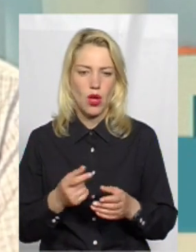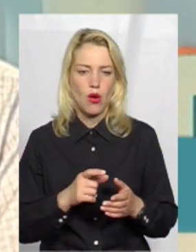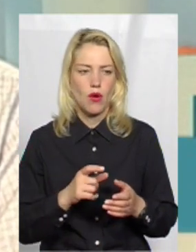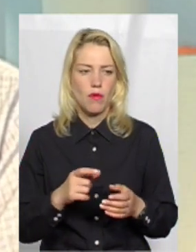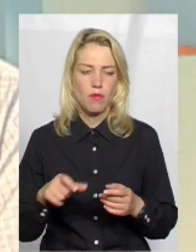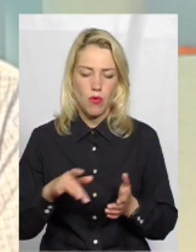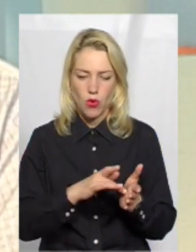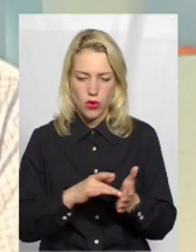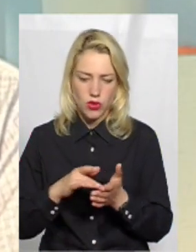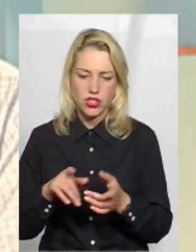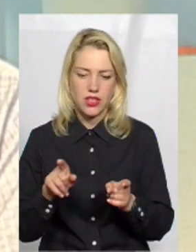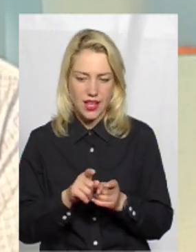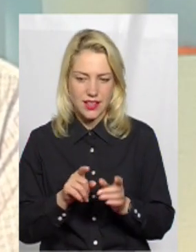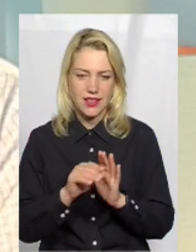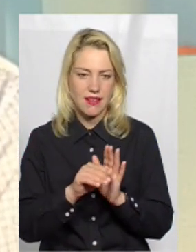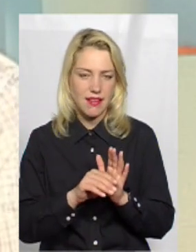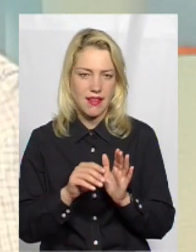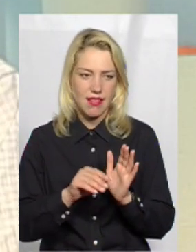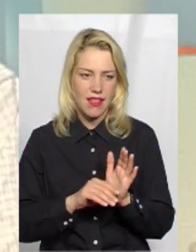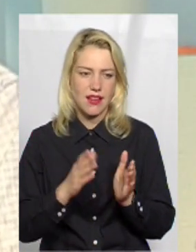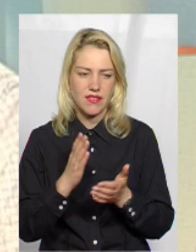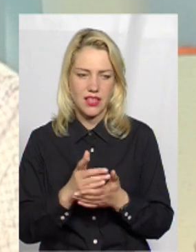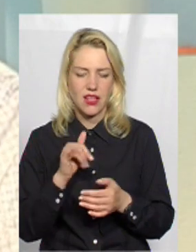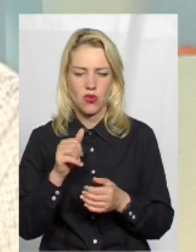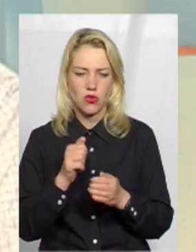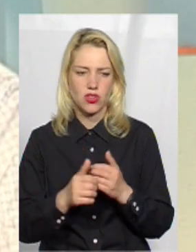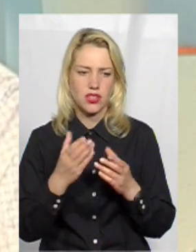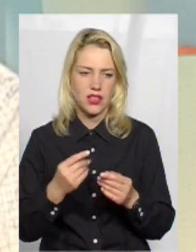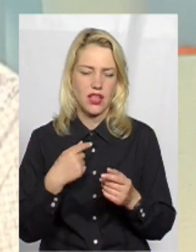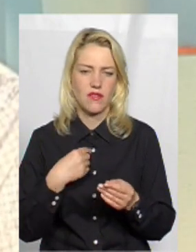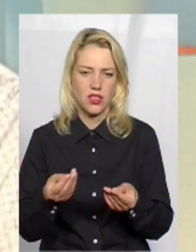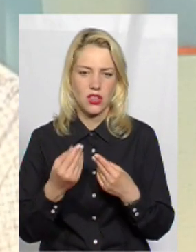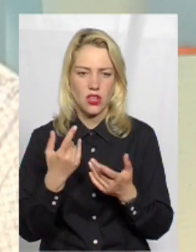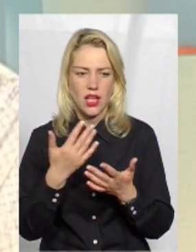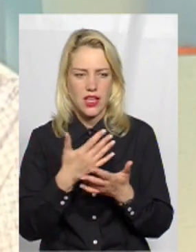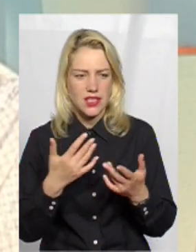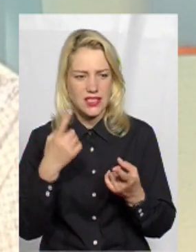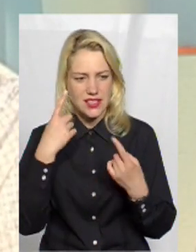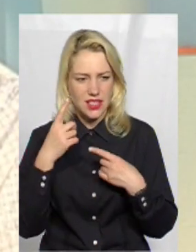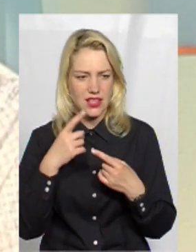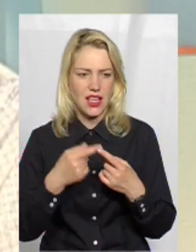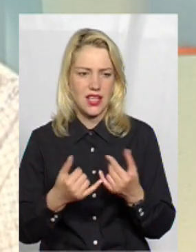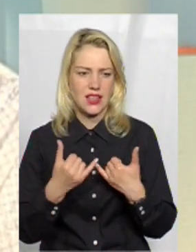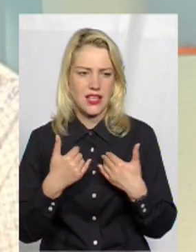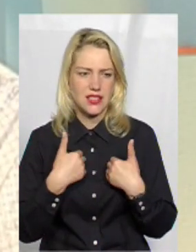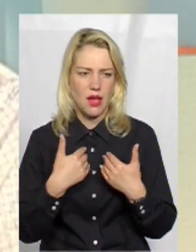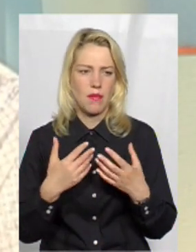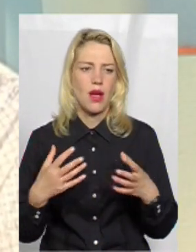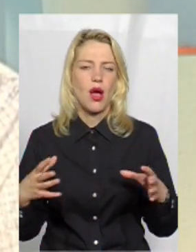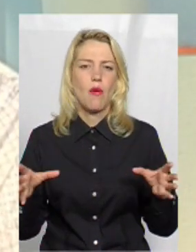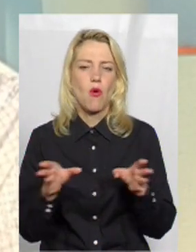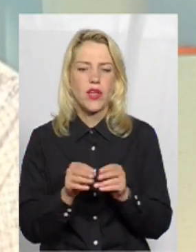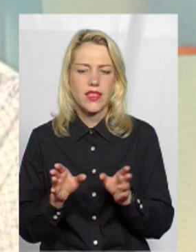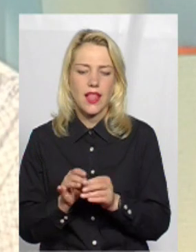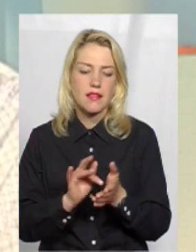каналів є дуже багато, і ось кожного дня вони генерують якісь там нові ідеї, і навіть для себе якесь поєднання маршрутів можна